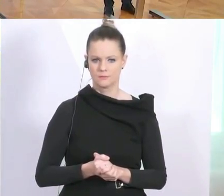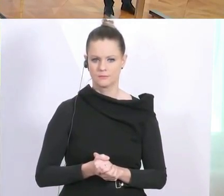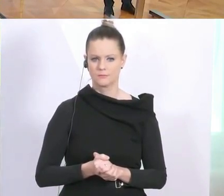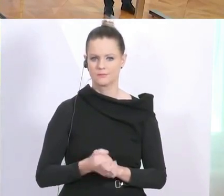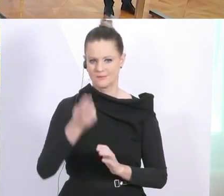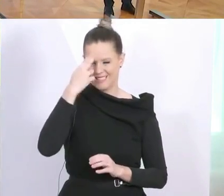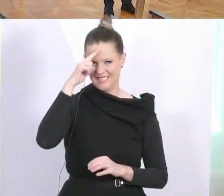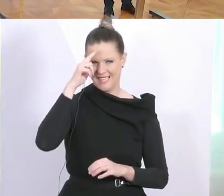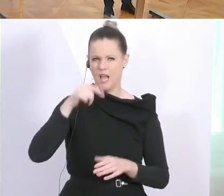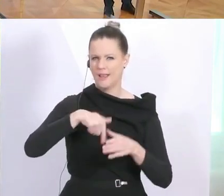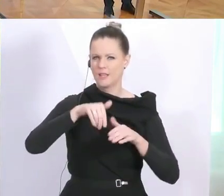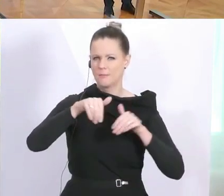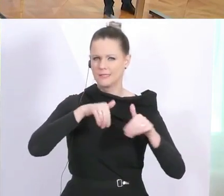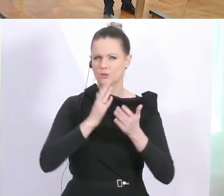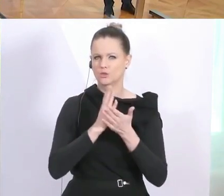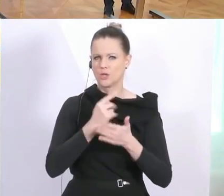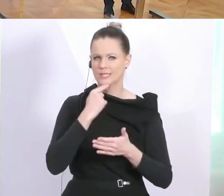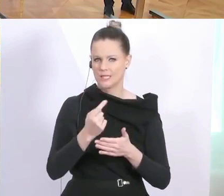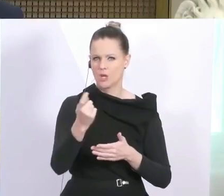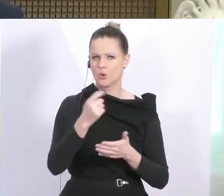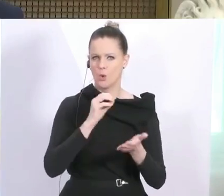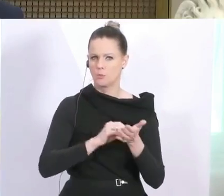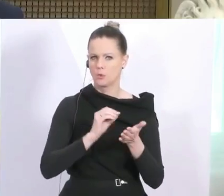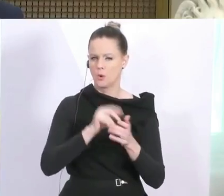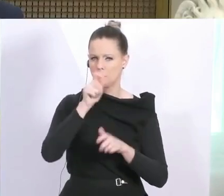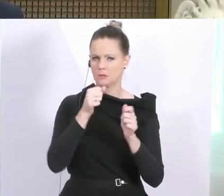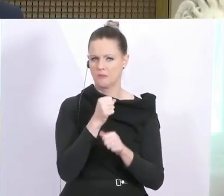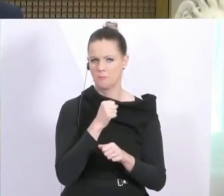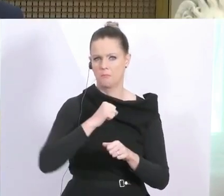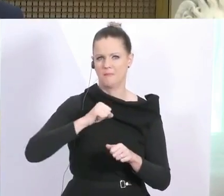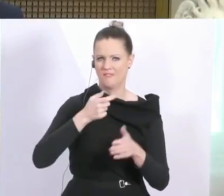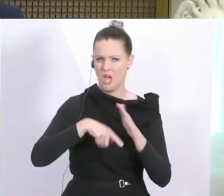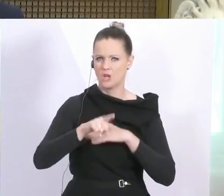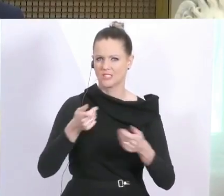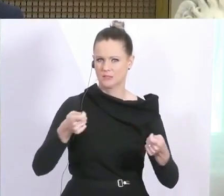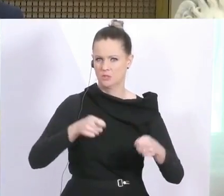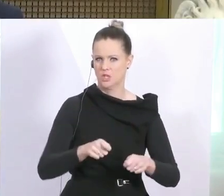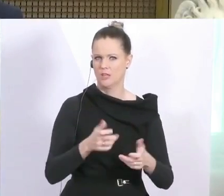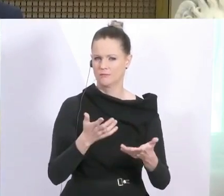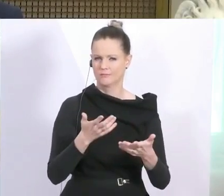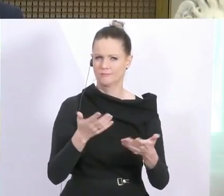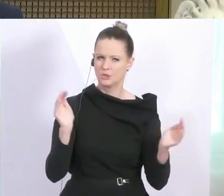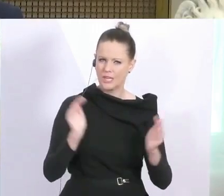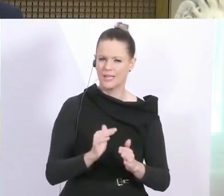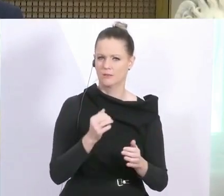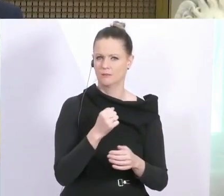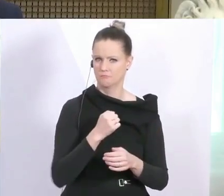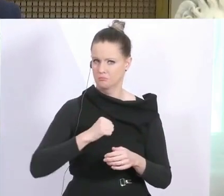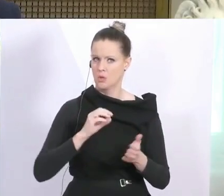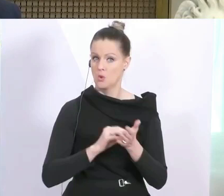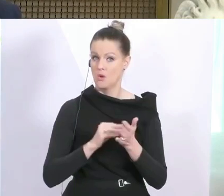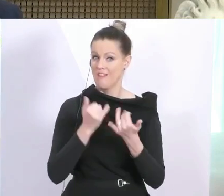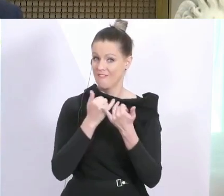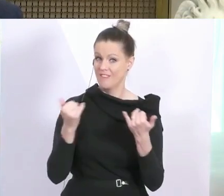Der Herr Innenminister hat es angesprochen, es kommt immer wieder noch zu Übertretungen bei diesen Ausgangsbeschränkungen. Wie könnte man da vielleicht auch der Polizei Abhilfe schaffen